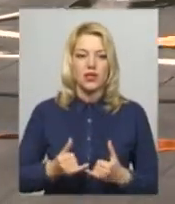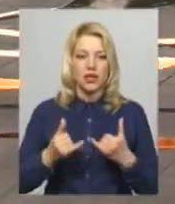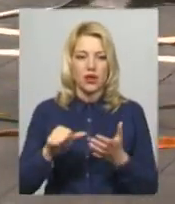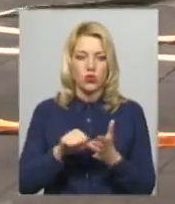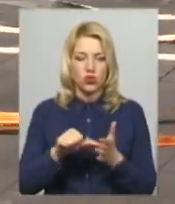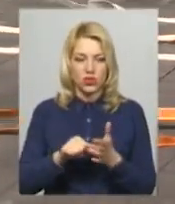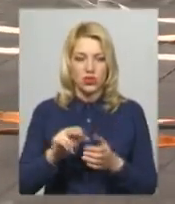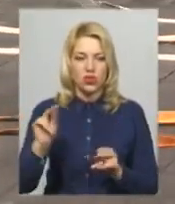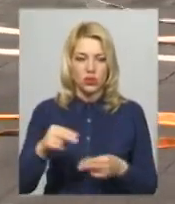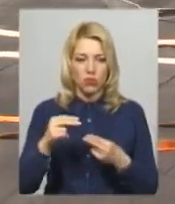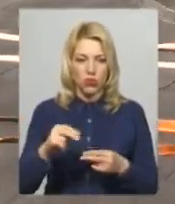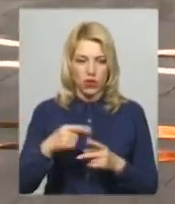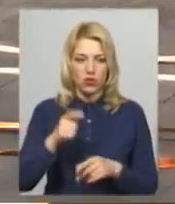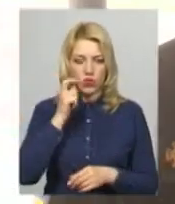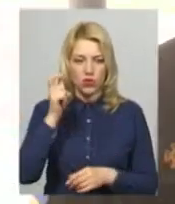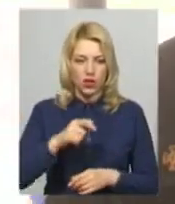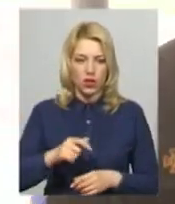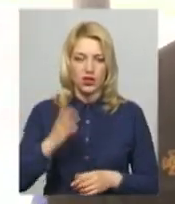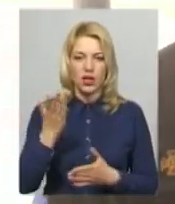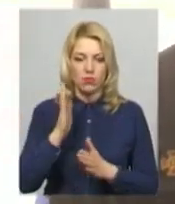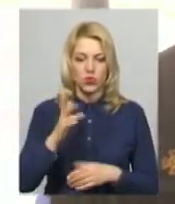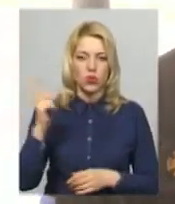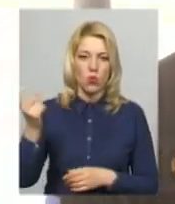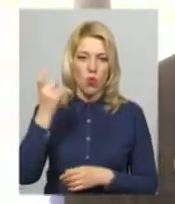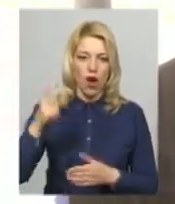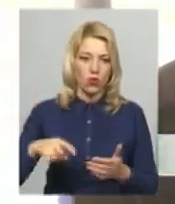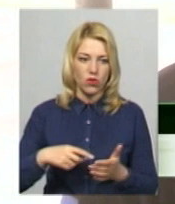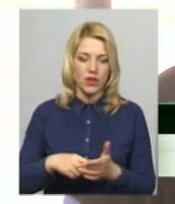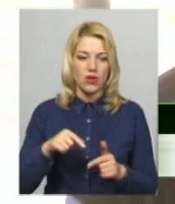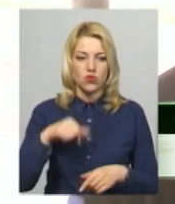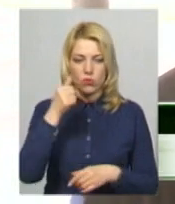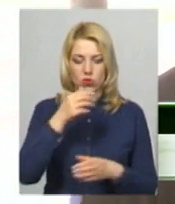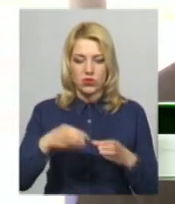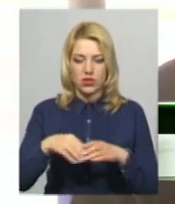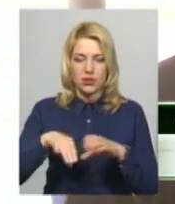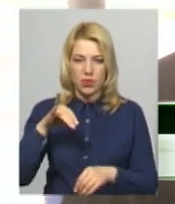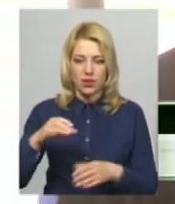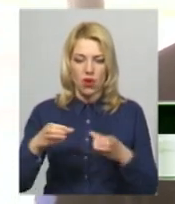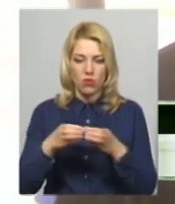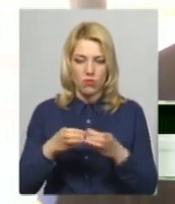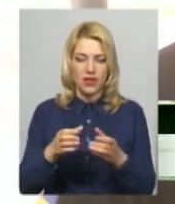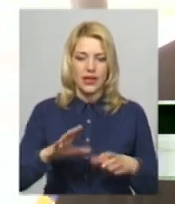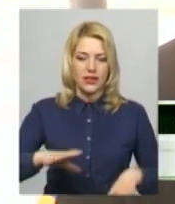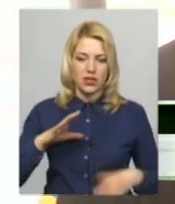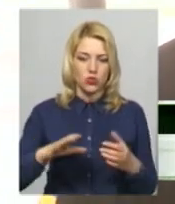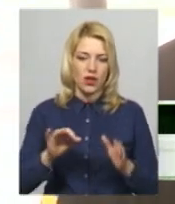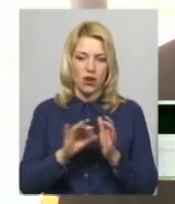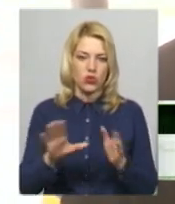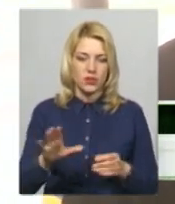який розпочнеться 1 липня у Харкові. В цьому році збірна команда Хмельницької області тренує рекордсмен світу,